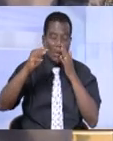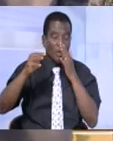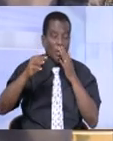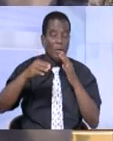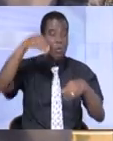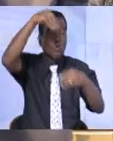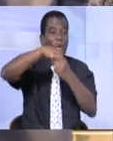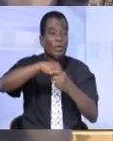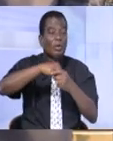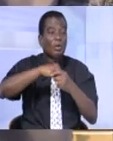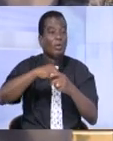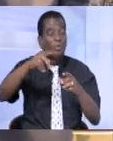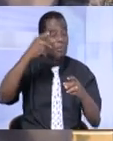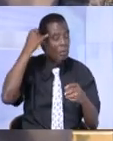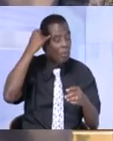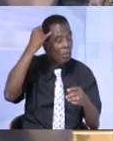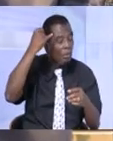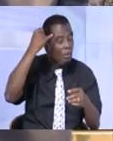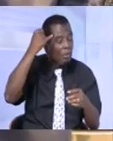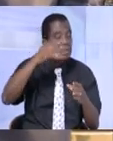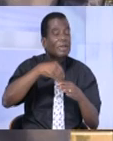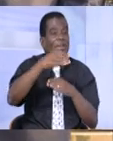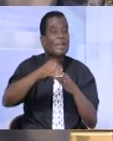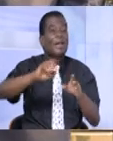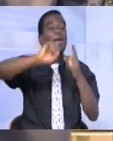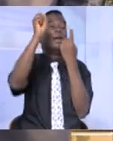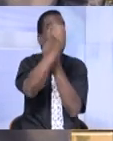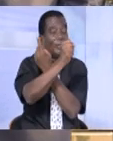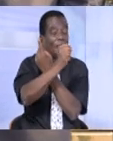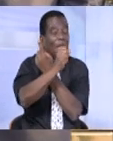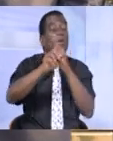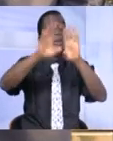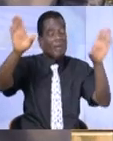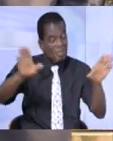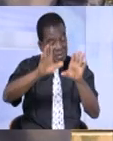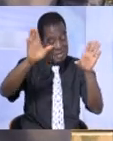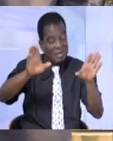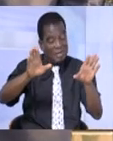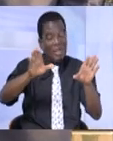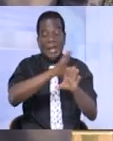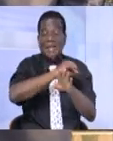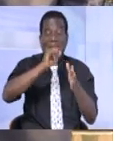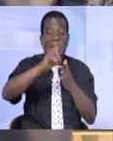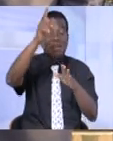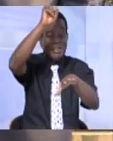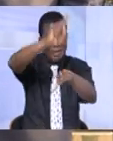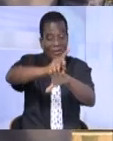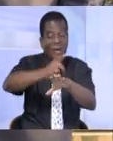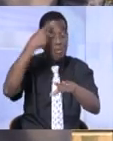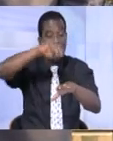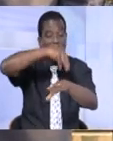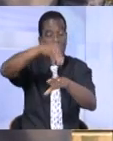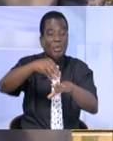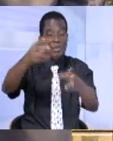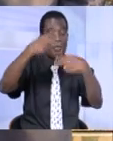le contenu, vous l'avez deviné, est attrait à la situation qui s'est passée ici. Et c'était un devoir pour le Mali de venir